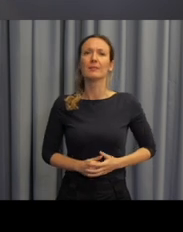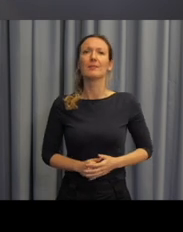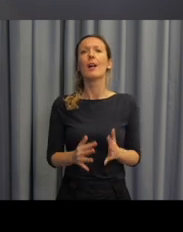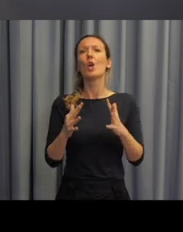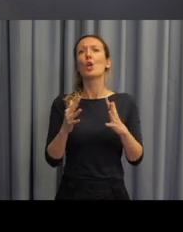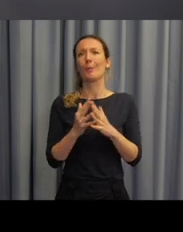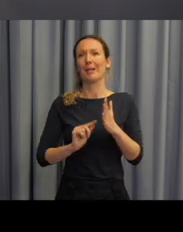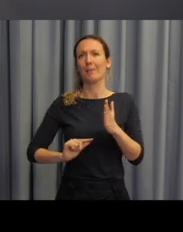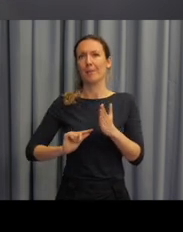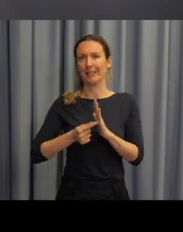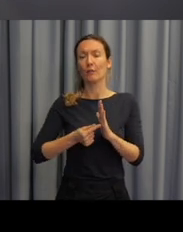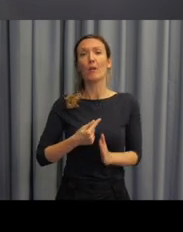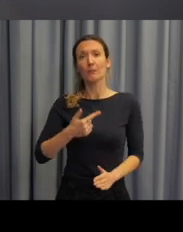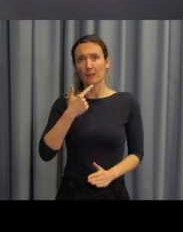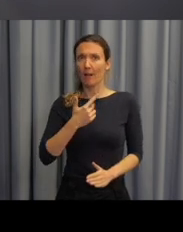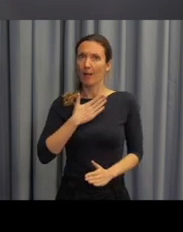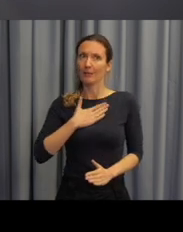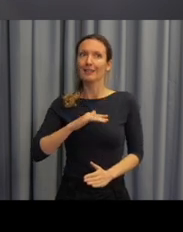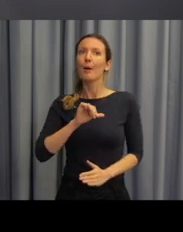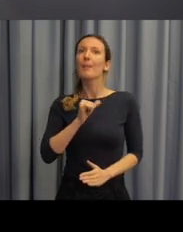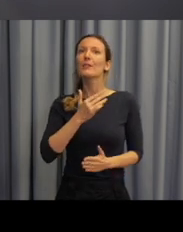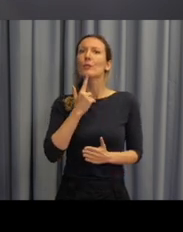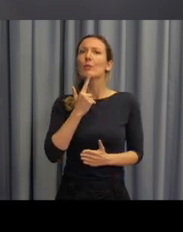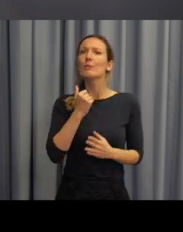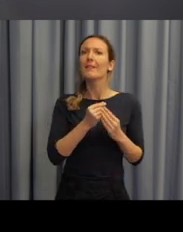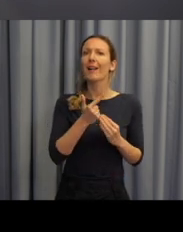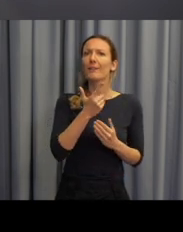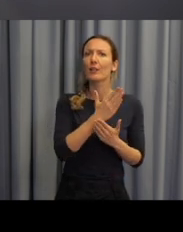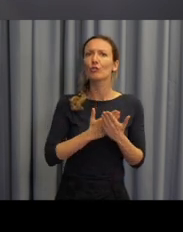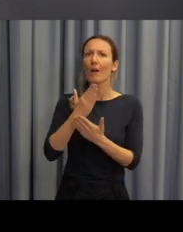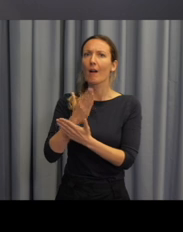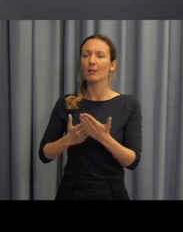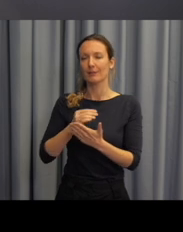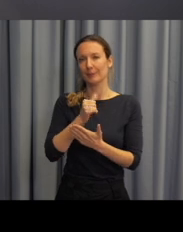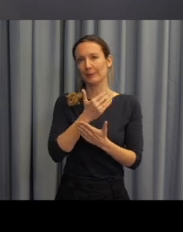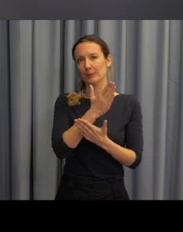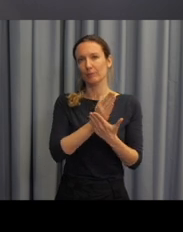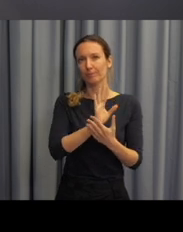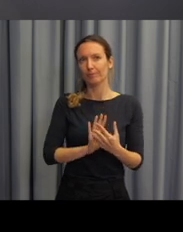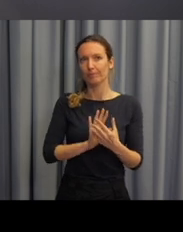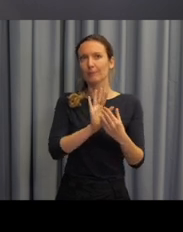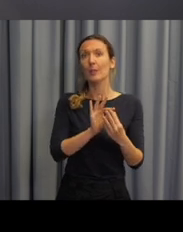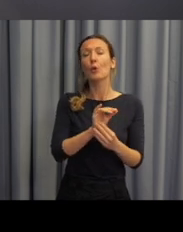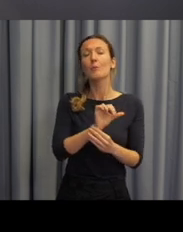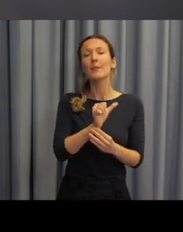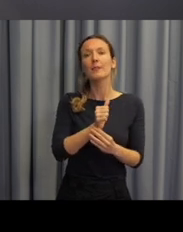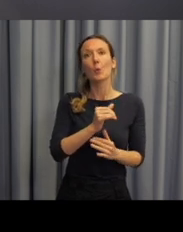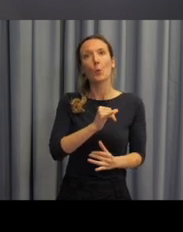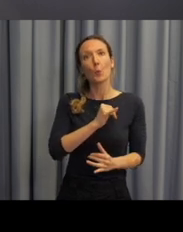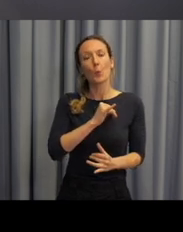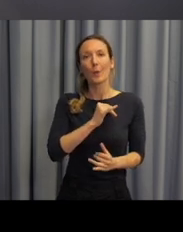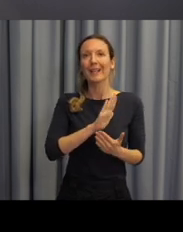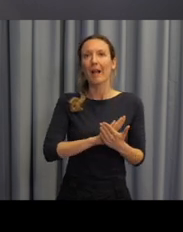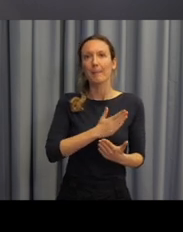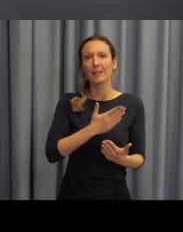své téma. Já bych se ráda vrátila k první části. Je těžké vypíchnout